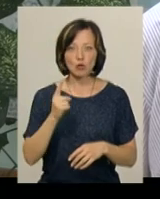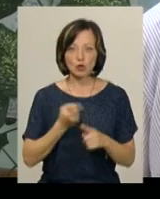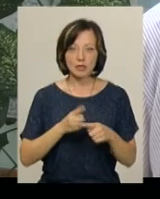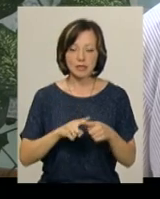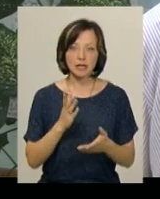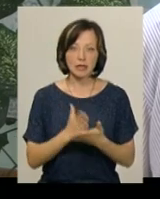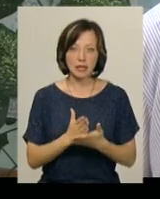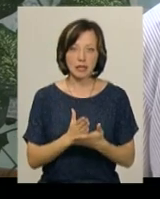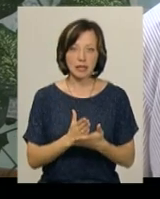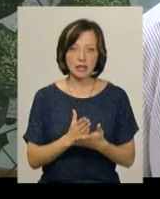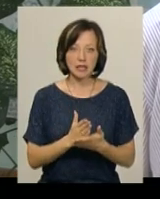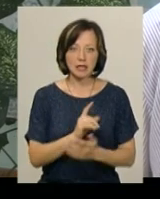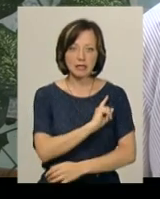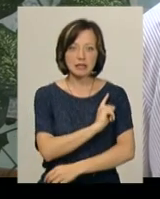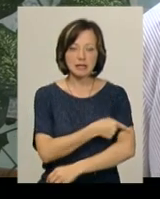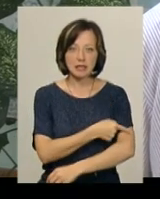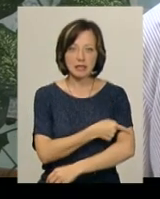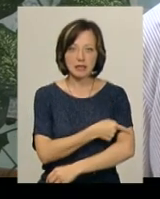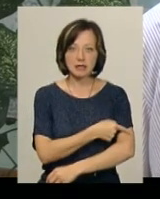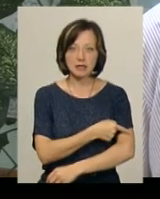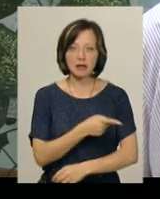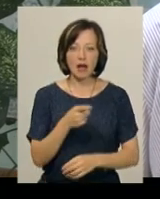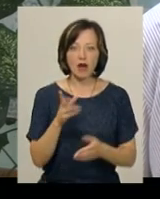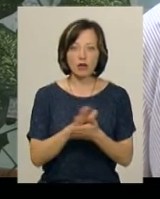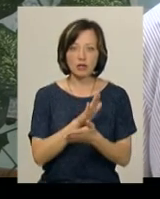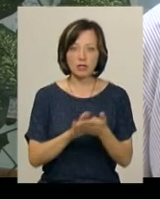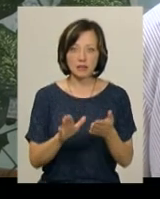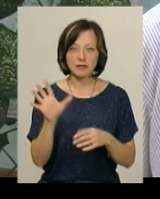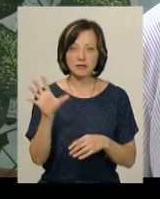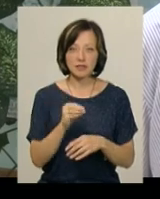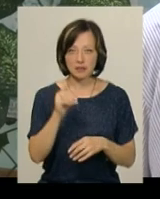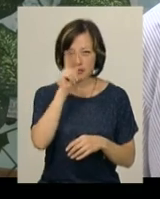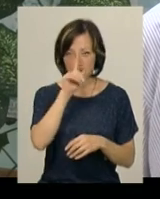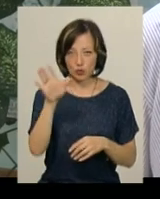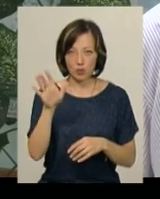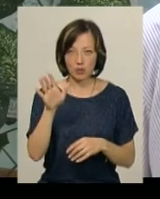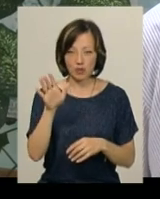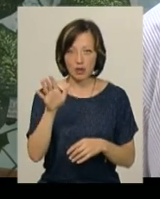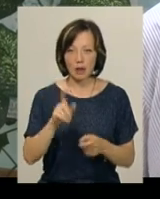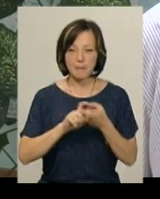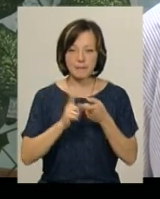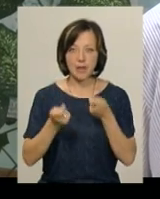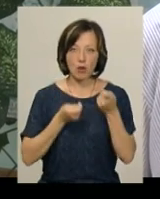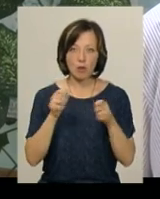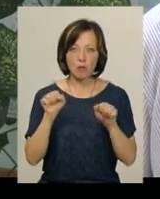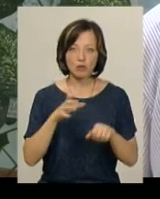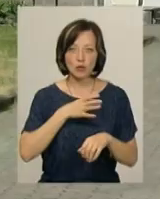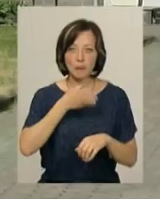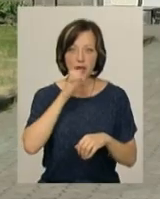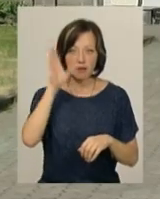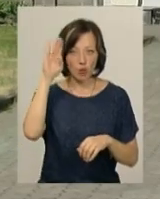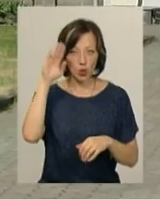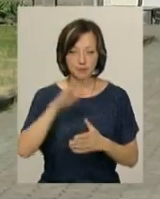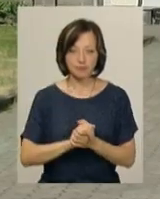що це є сильний оксидант, який знезаражує буквально всі відомі мікроби, які можуть бути в питній воді.